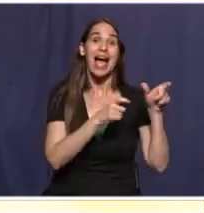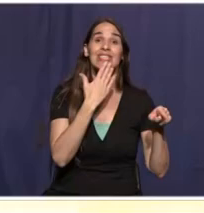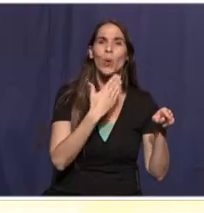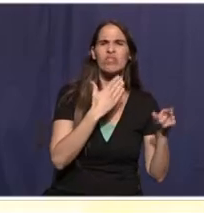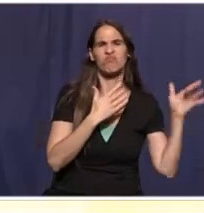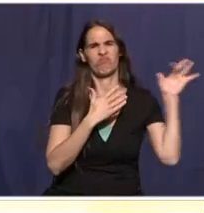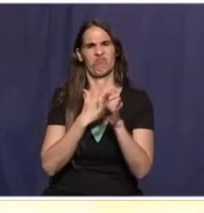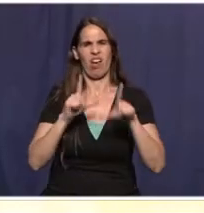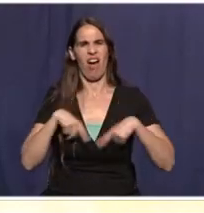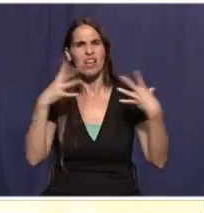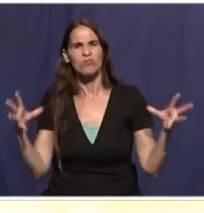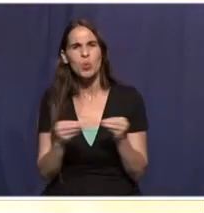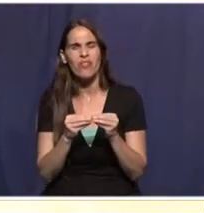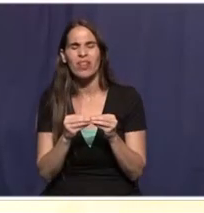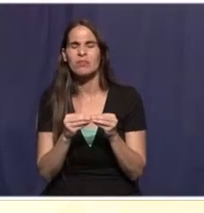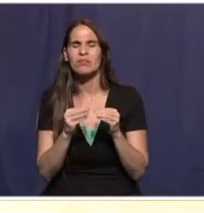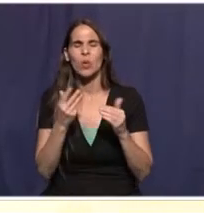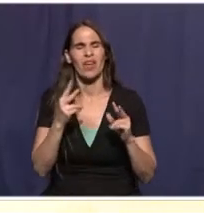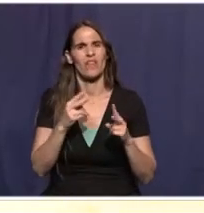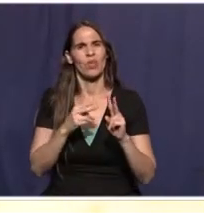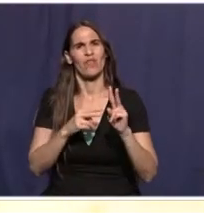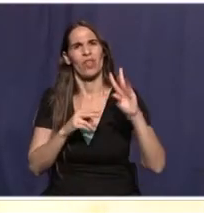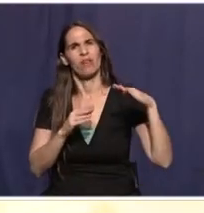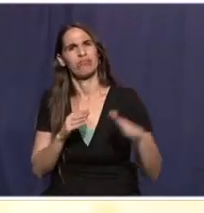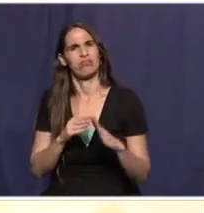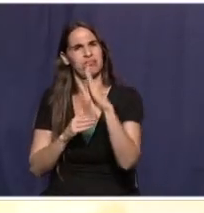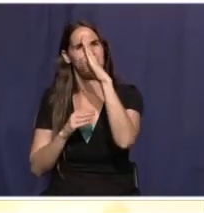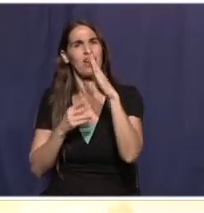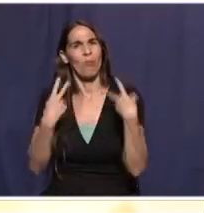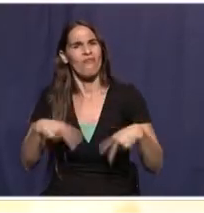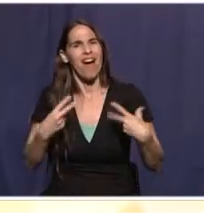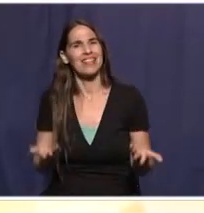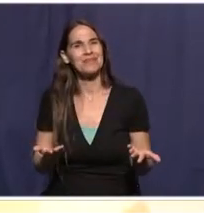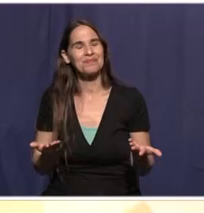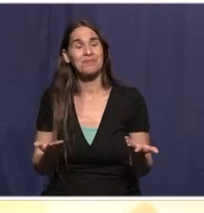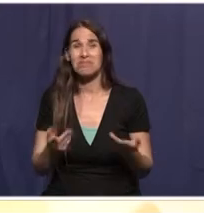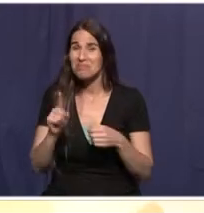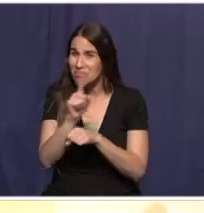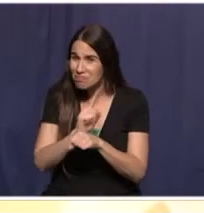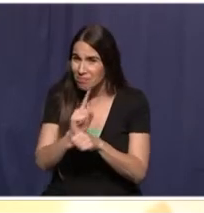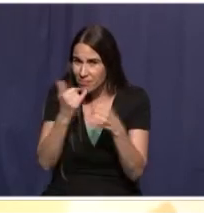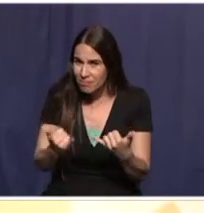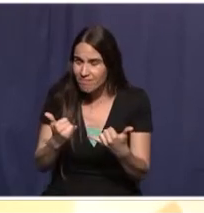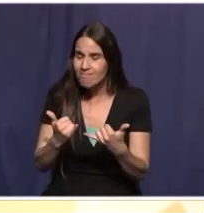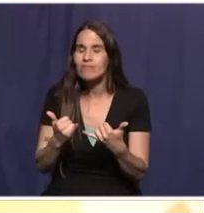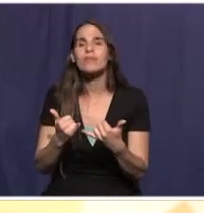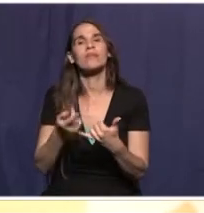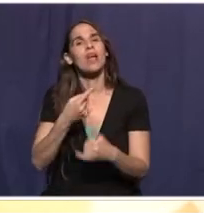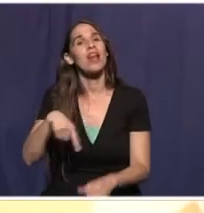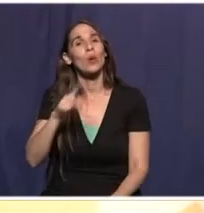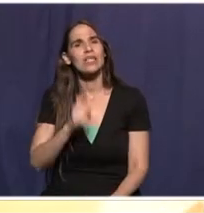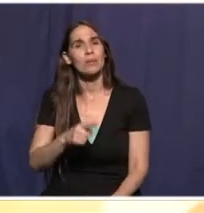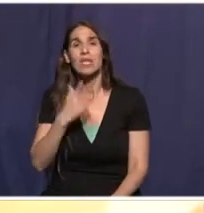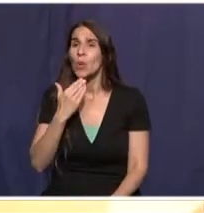היהודי לחיים משותפים תעלה ותקצין. לכן בנקודת הזמן הקשה באנו נתונים עלינו